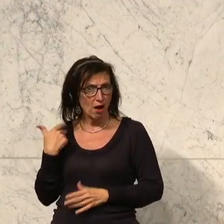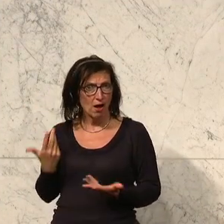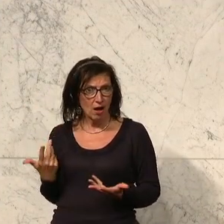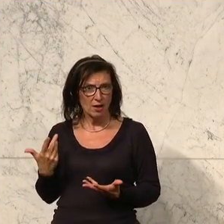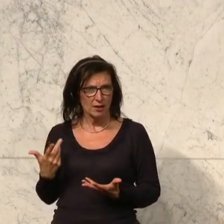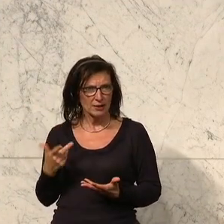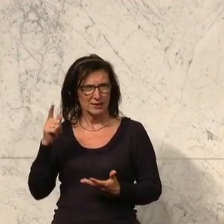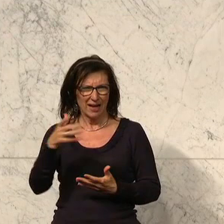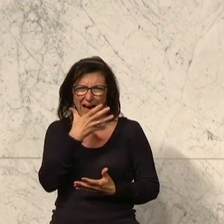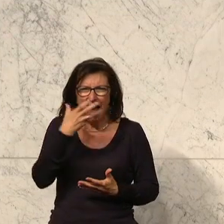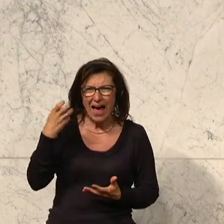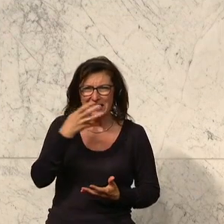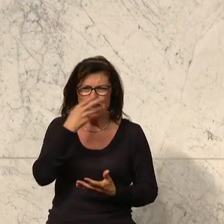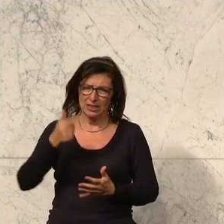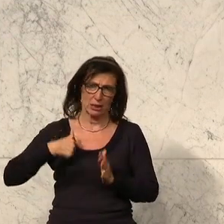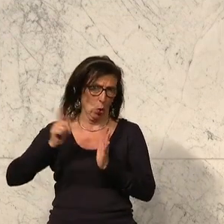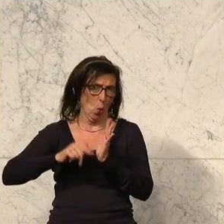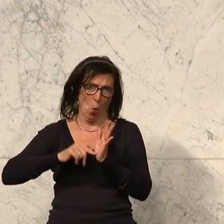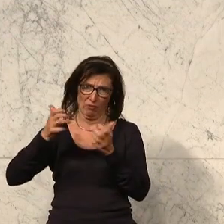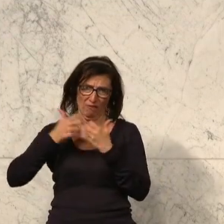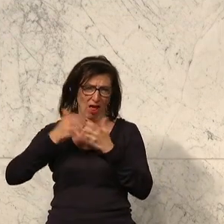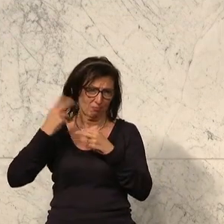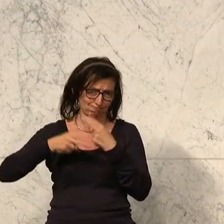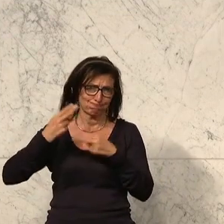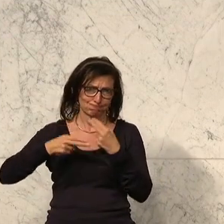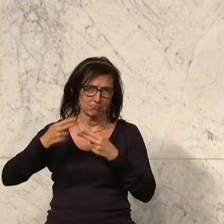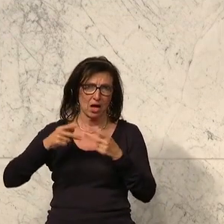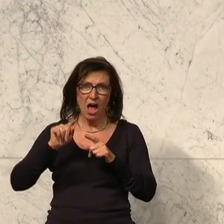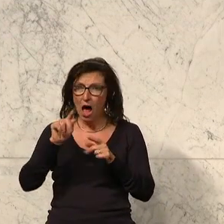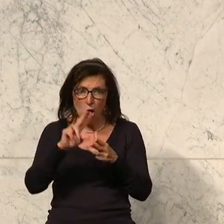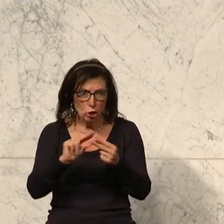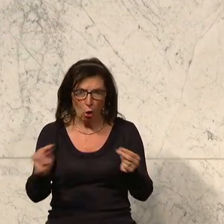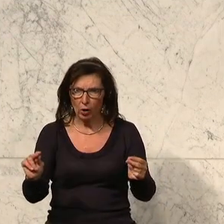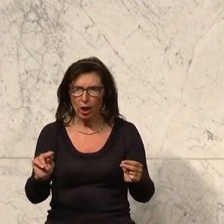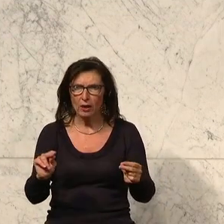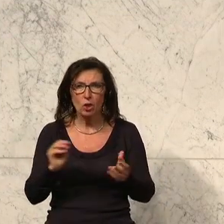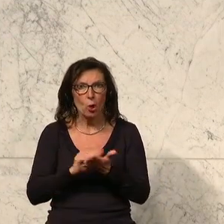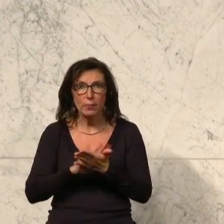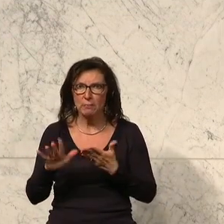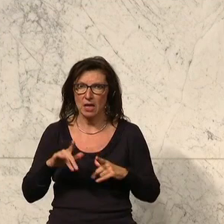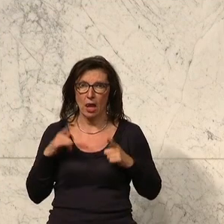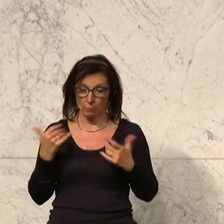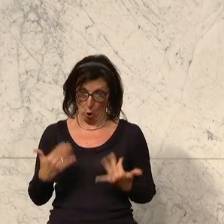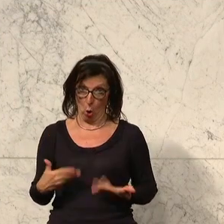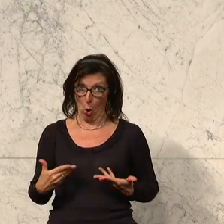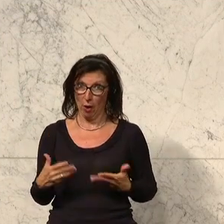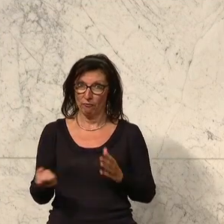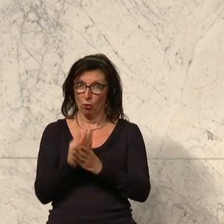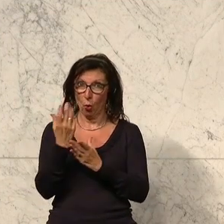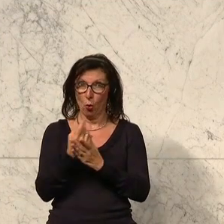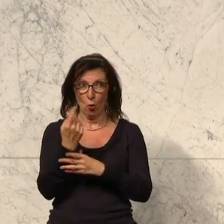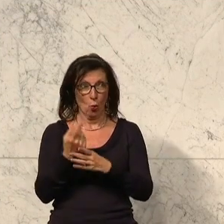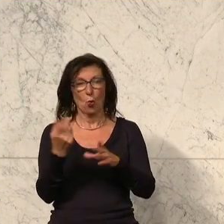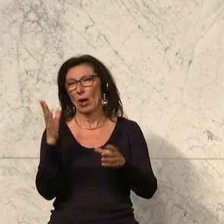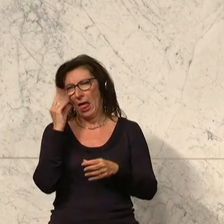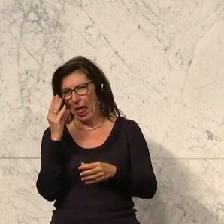dieser großen Zeit der Hitze viel bei uns im Wald auch unterwegs, und ich habe ihn noch nie so trocken gesehen. Und ich habe heuer im Frühjahr, eigentlich